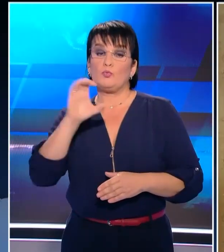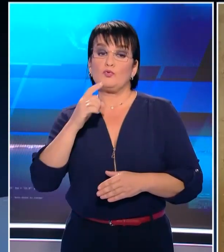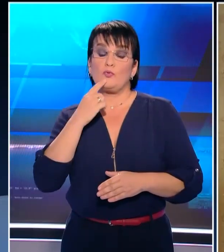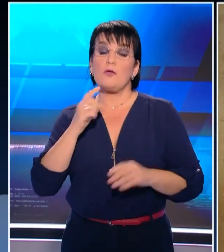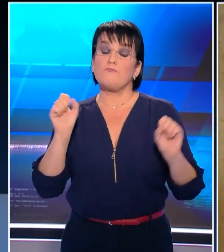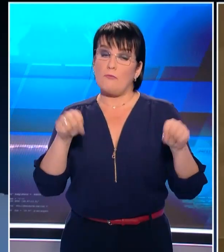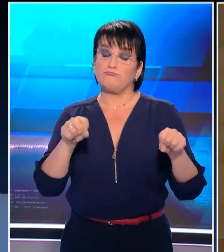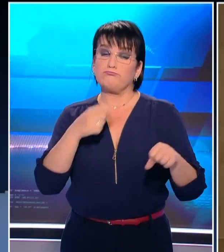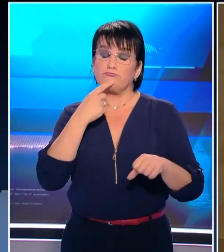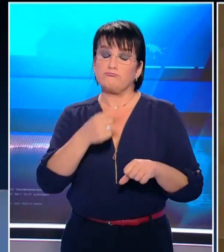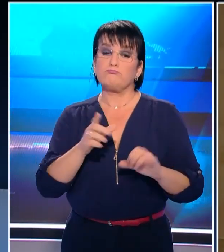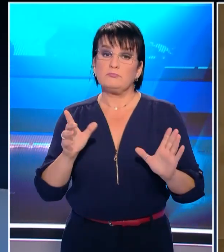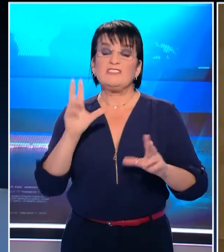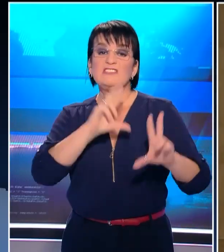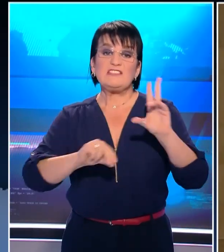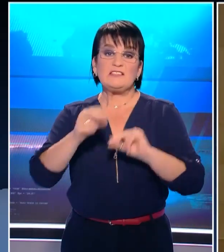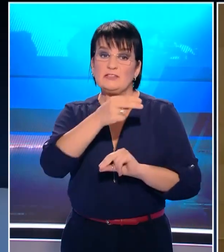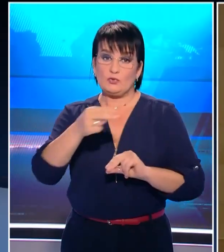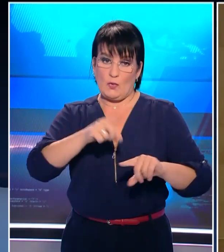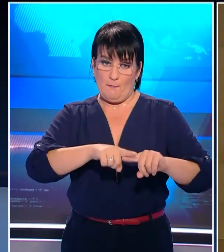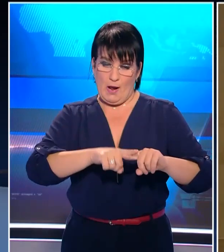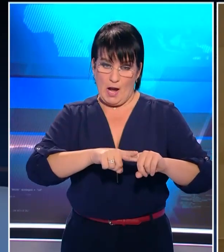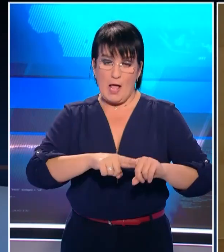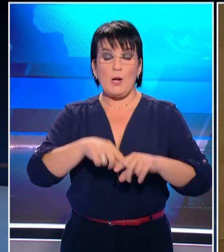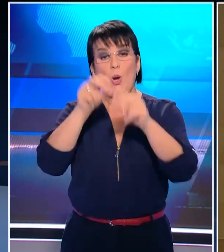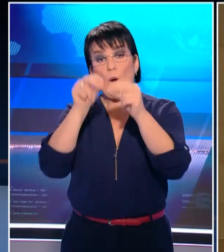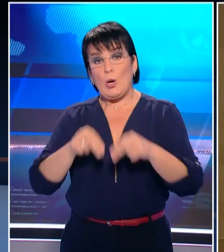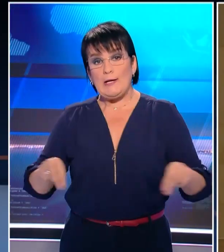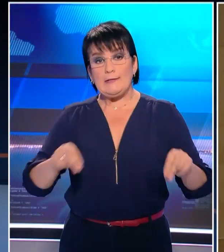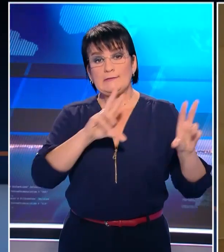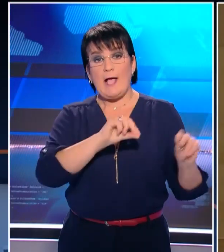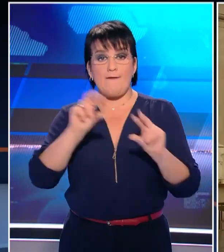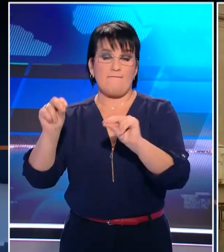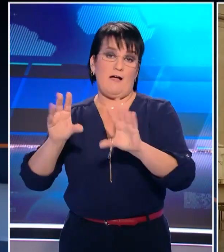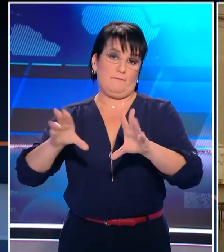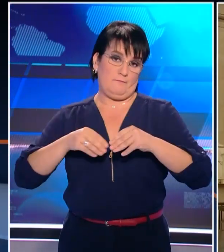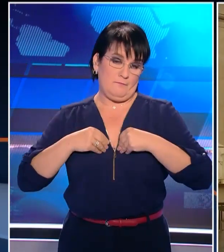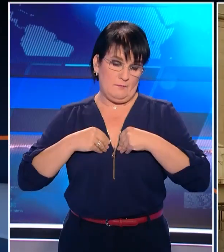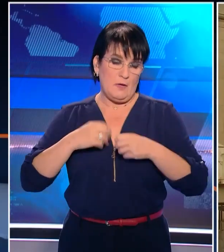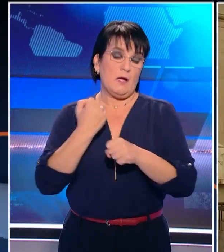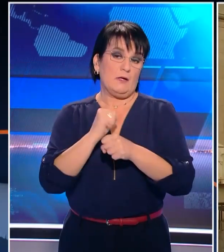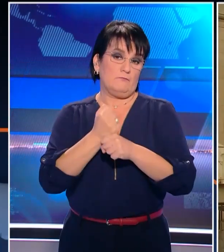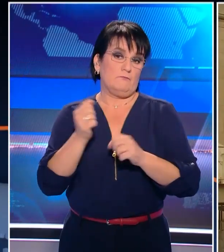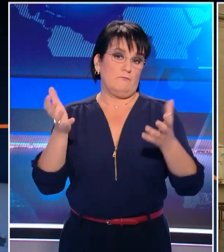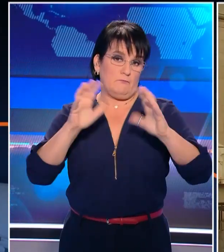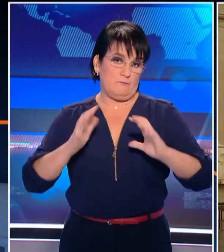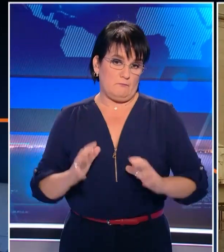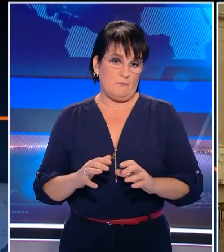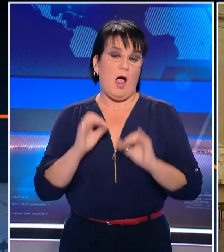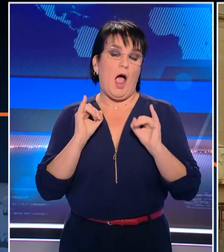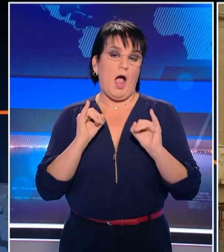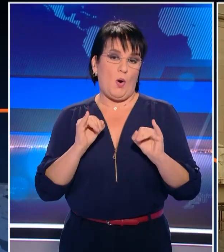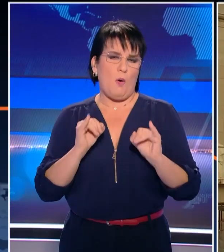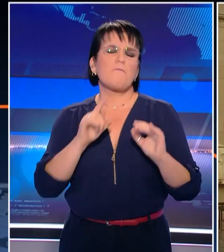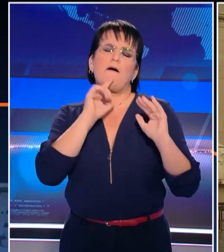επιβεβαιώνει σήμερα ότι οι συζητήσεις με την Ελλάδα για να βρεθεί μια κοινά αποδεκτή λύση για τα γλυπτά του Παρθενώνα δεν έχουν